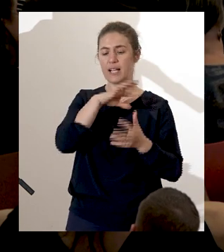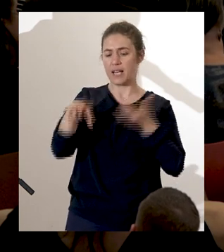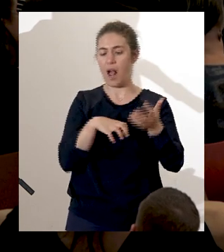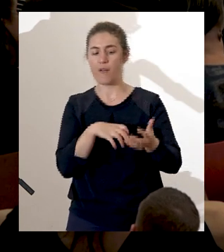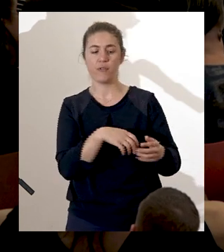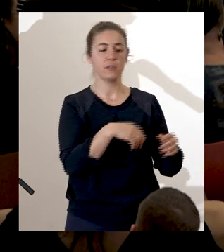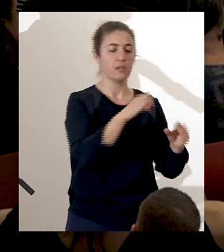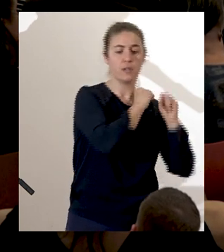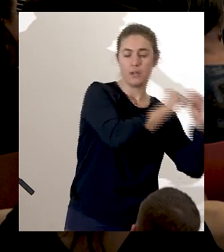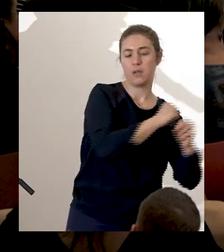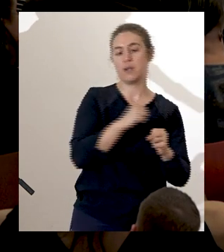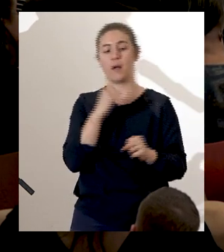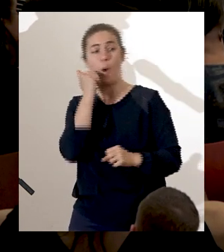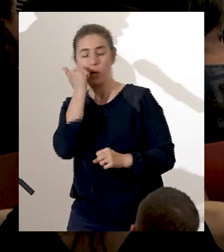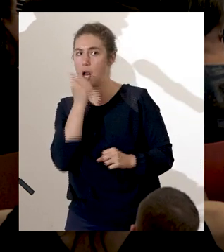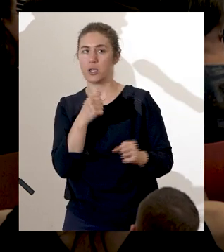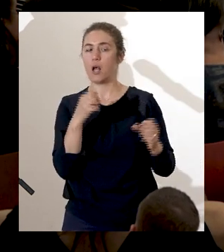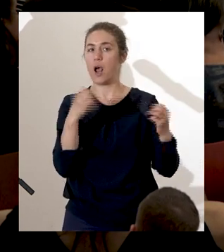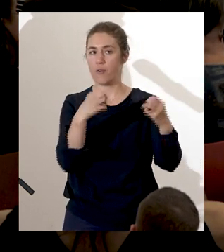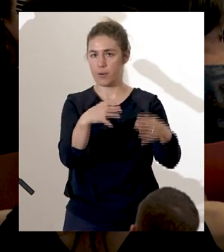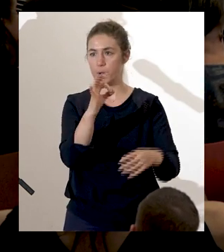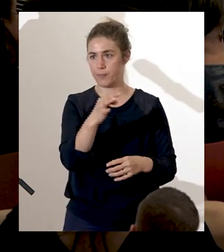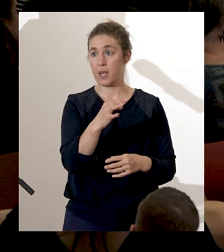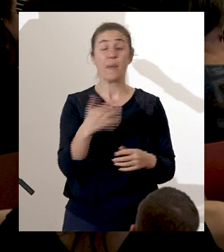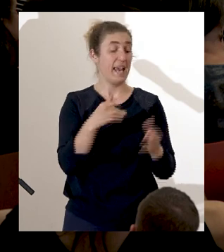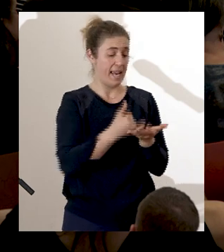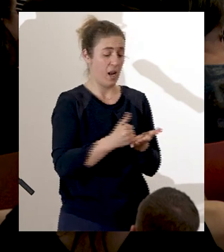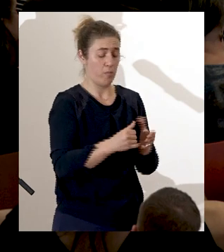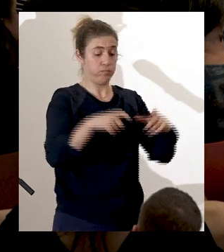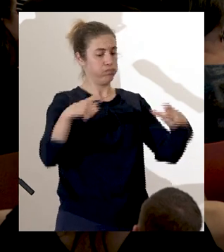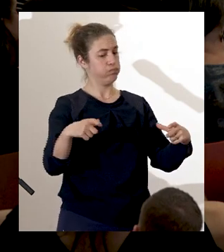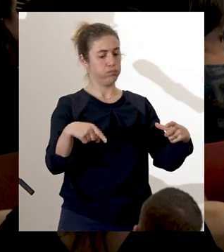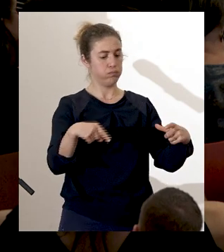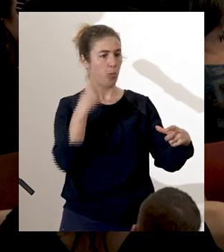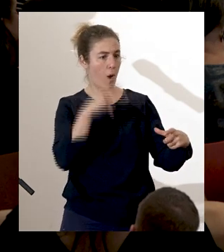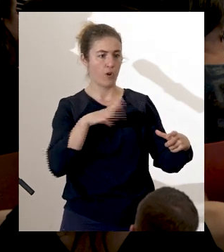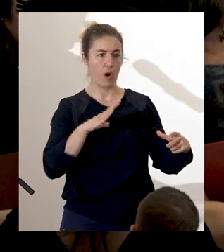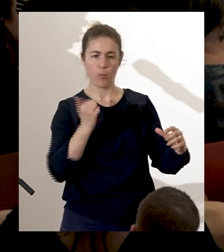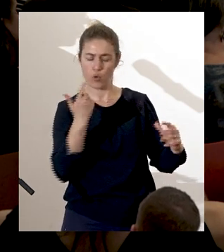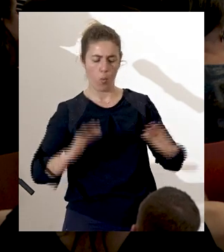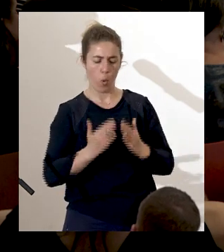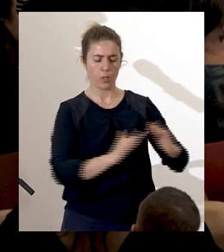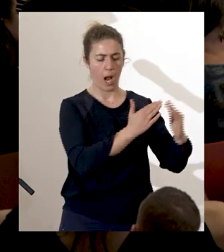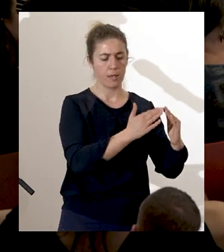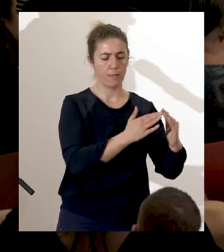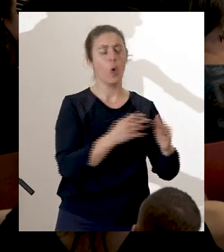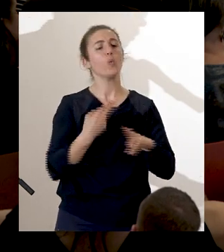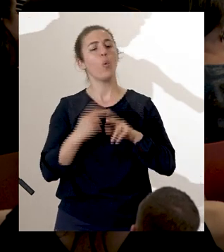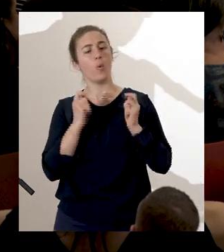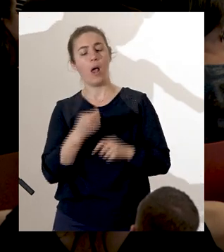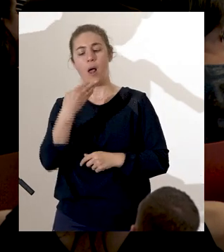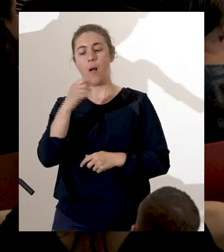Il faut dire que c'est une grande île avec une topographie particulièrement montagneuse. Le terme marron